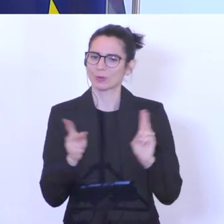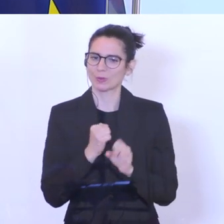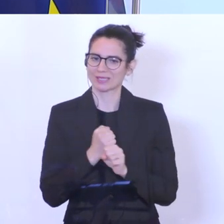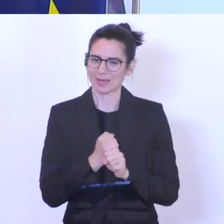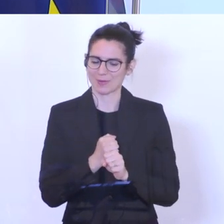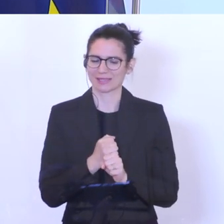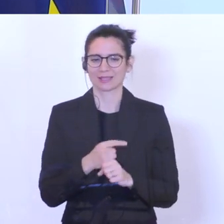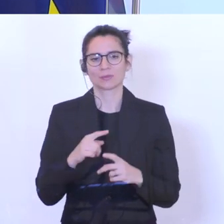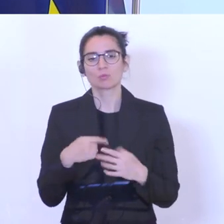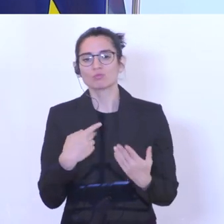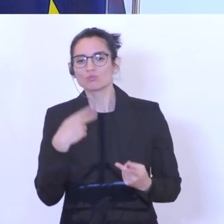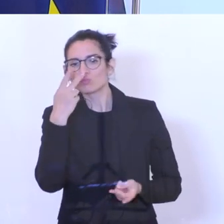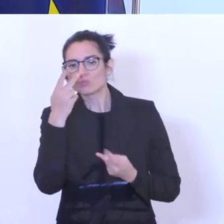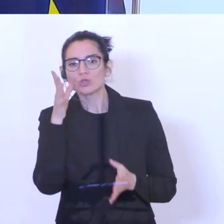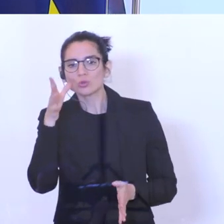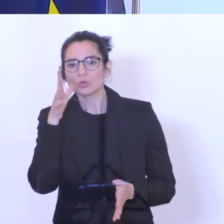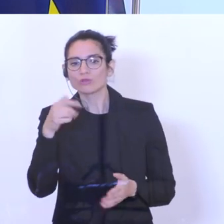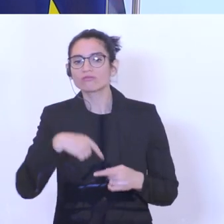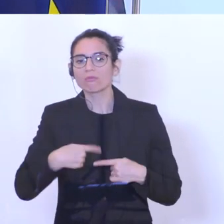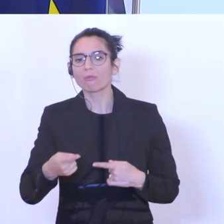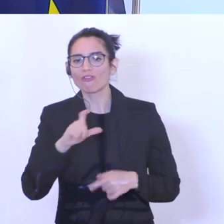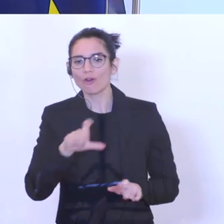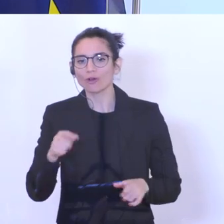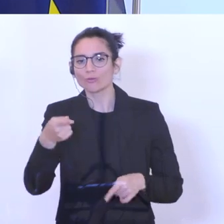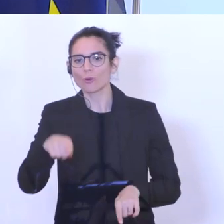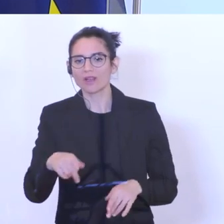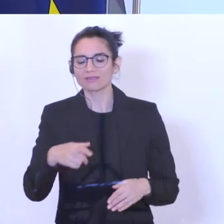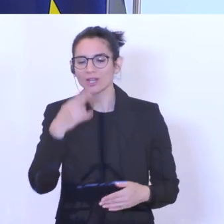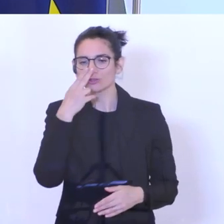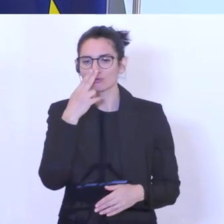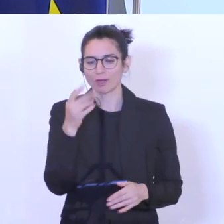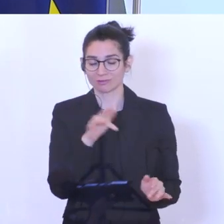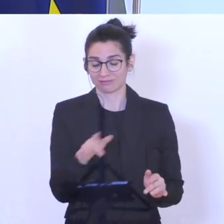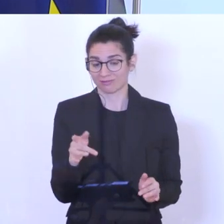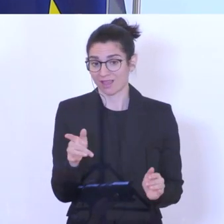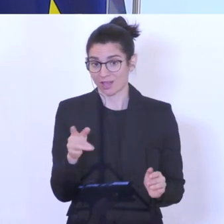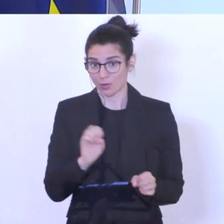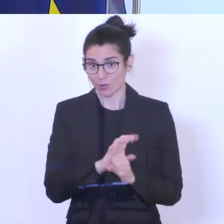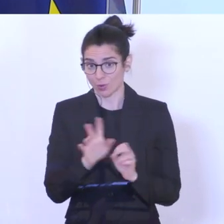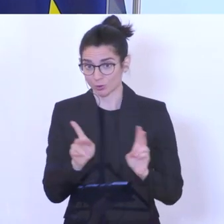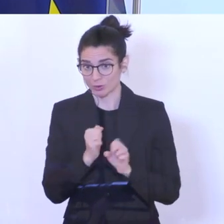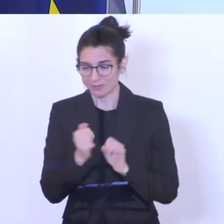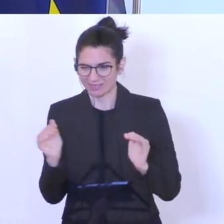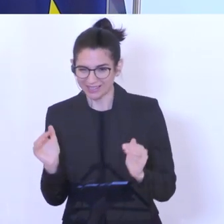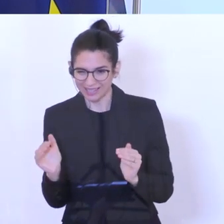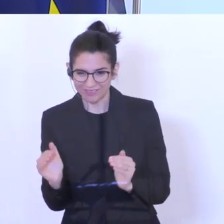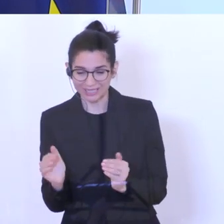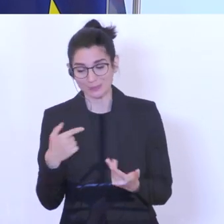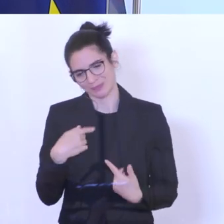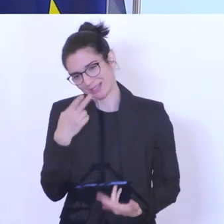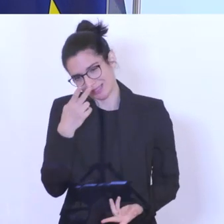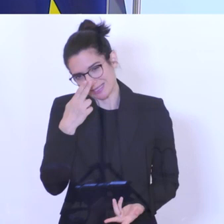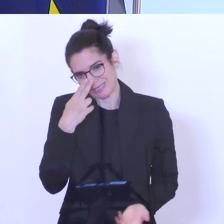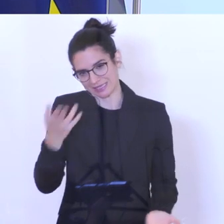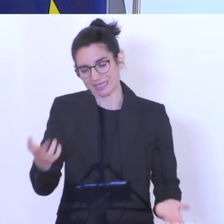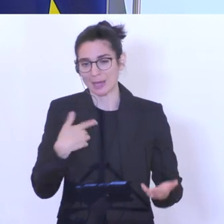in den nächsten Monaten, aber auch in den nächsten Wochen sehen, ob es hier zu einer Senkung auch kommt, der Corona-Kurzarbeit, dass die Menschen wieder nun